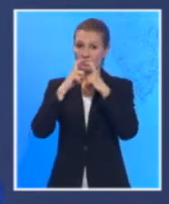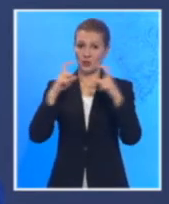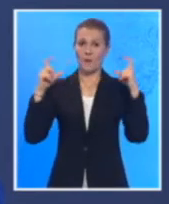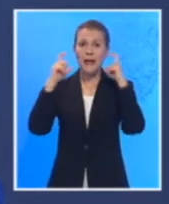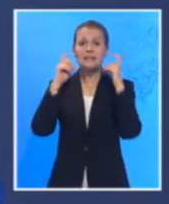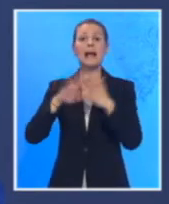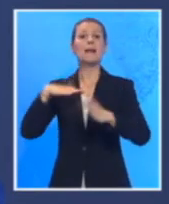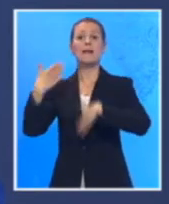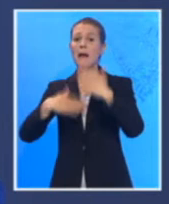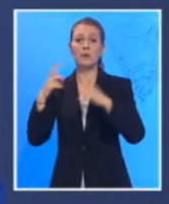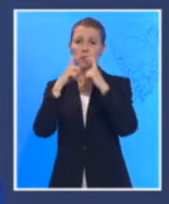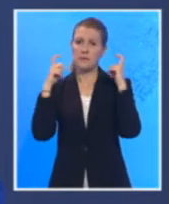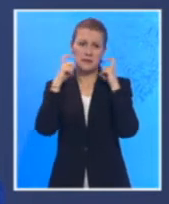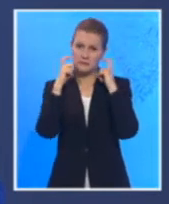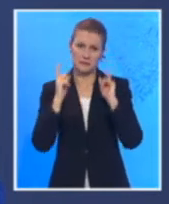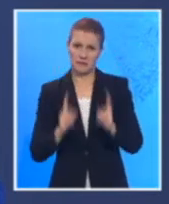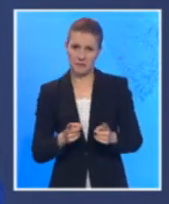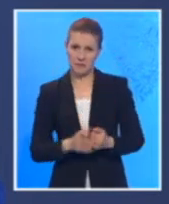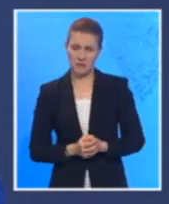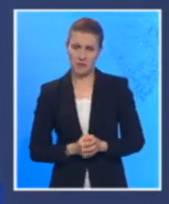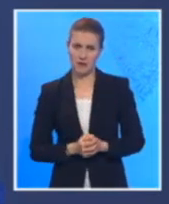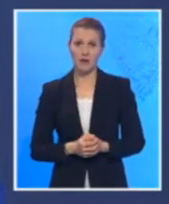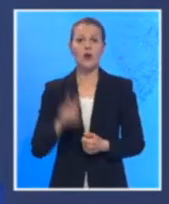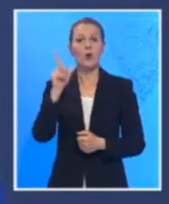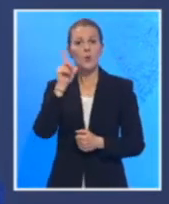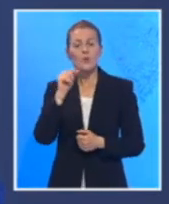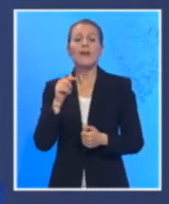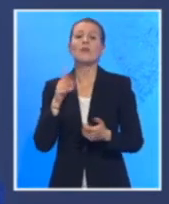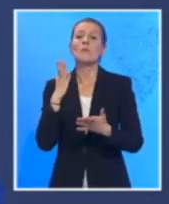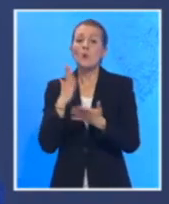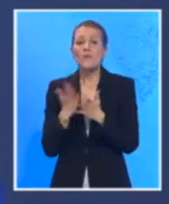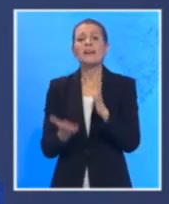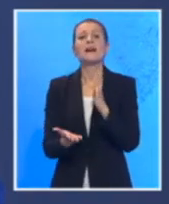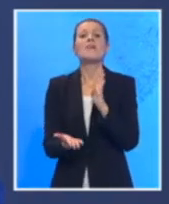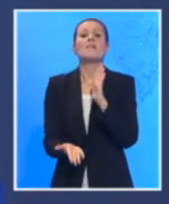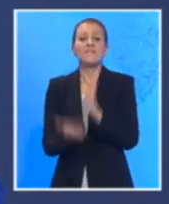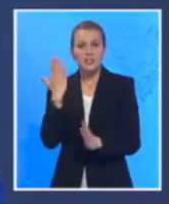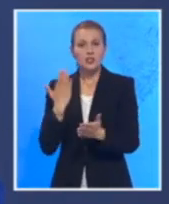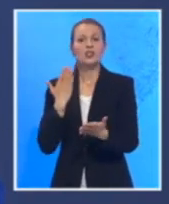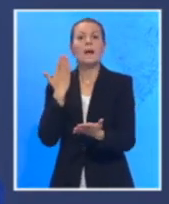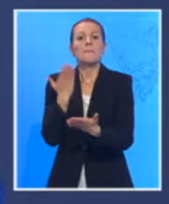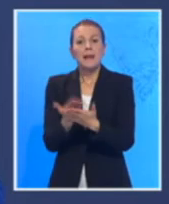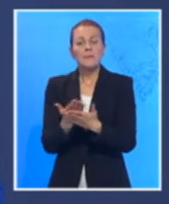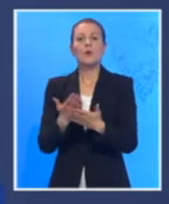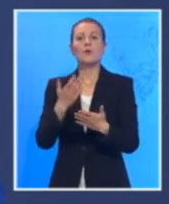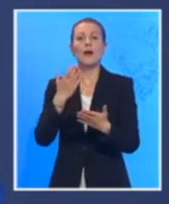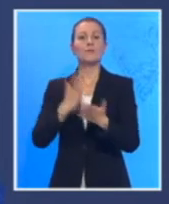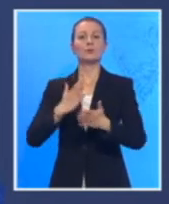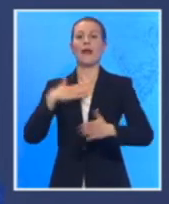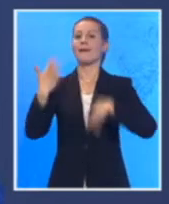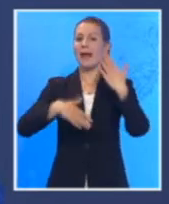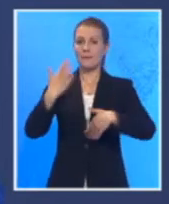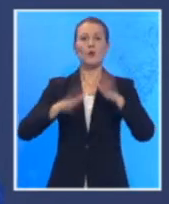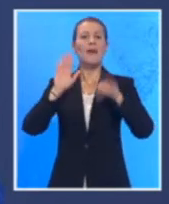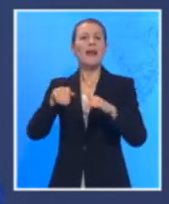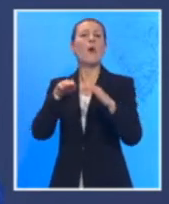otvorenom nije na odmet. U svakom slučaju se uvek više preporučuje da budemo na otvorenom prostoru nego u